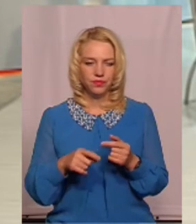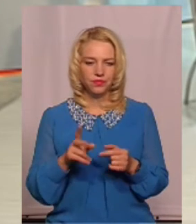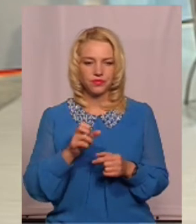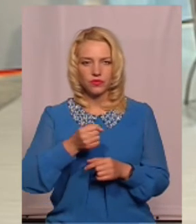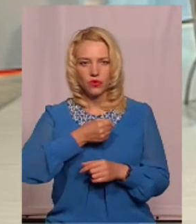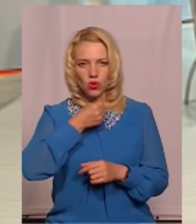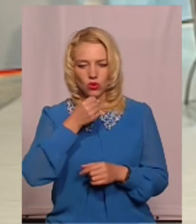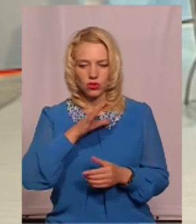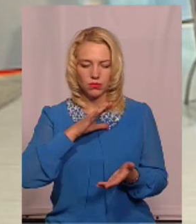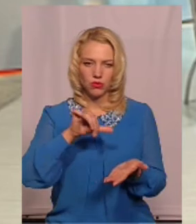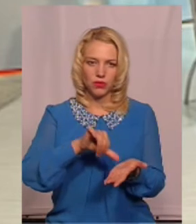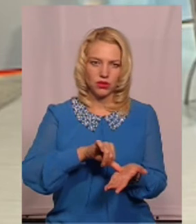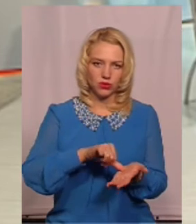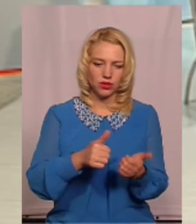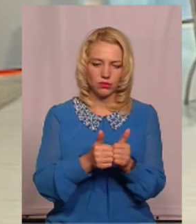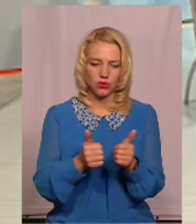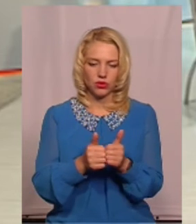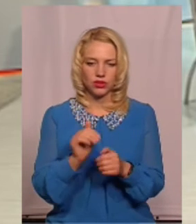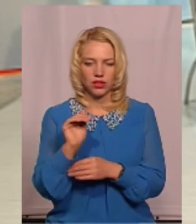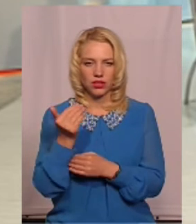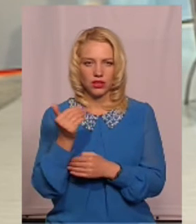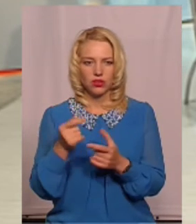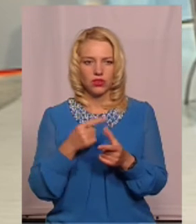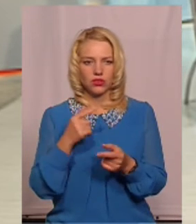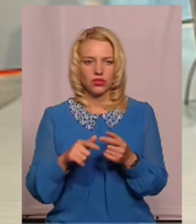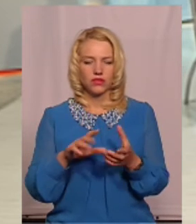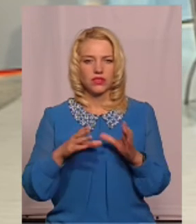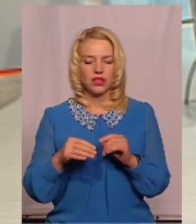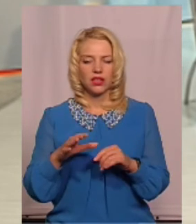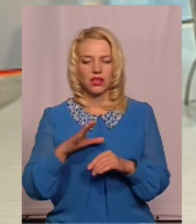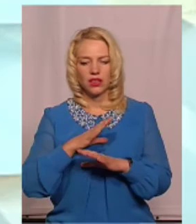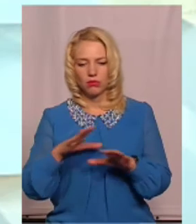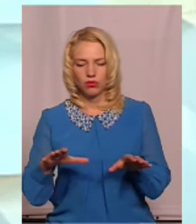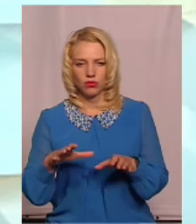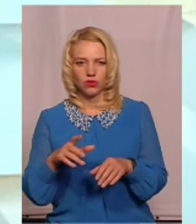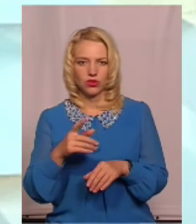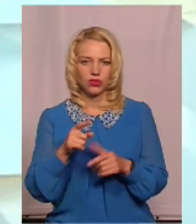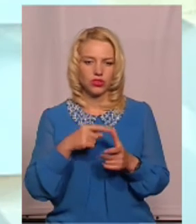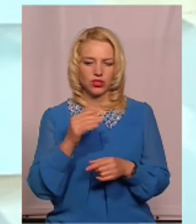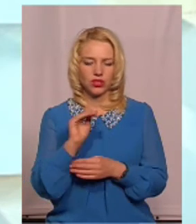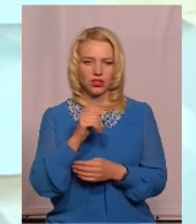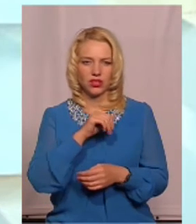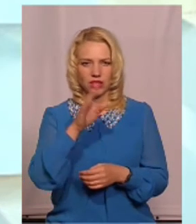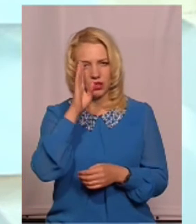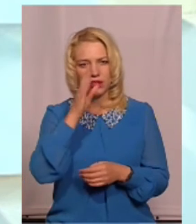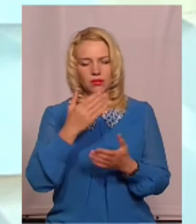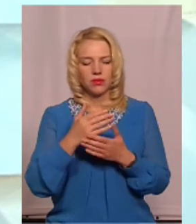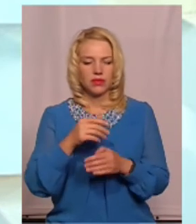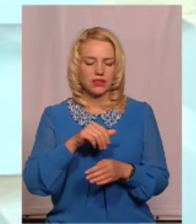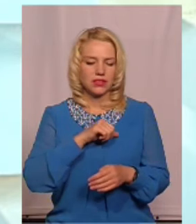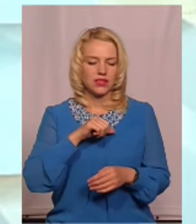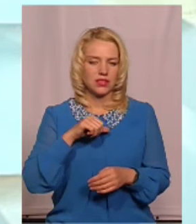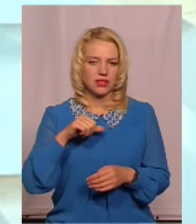дорослий при цьому поруч разом з дитиною, чи його взагалі не було, чи був натовп людей, то в цьому випадку